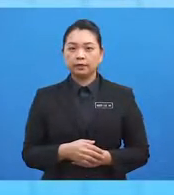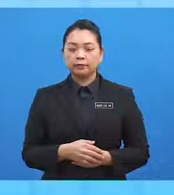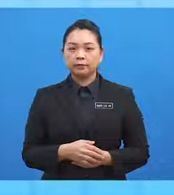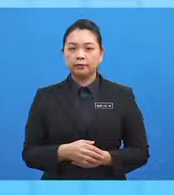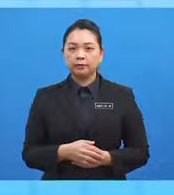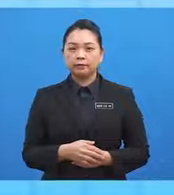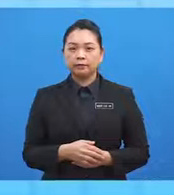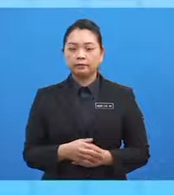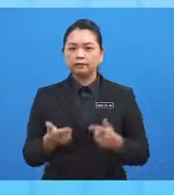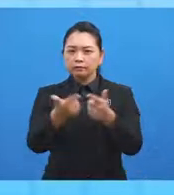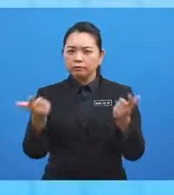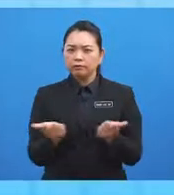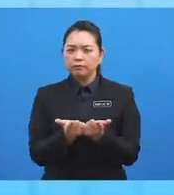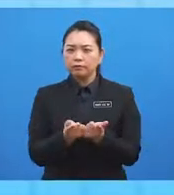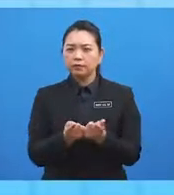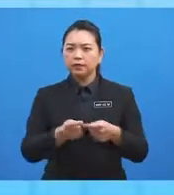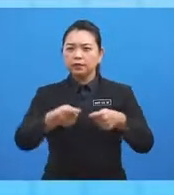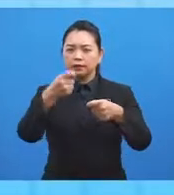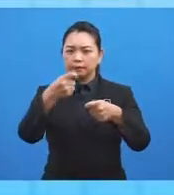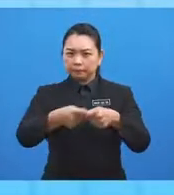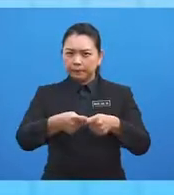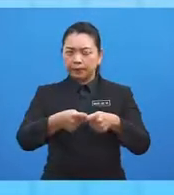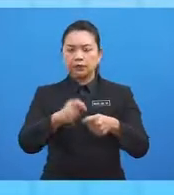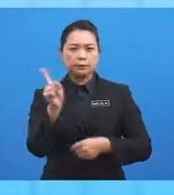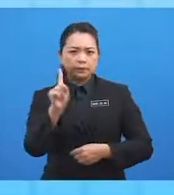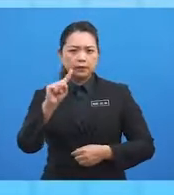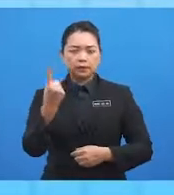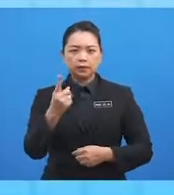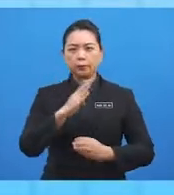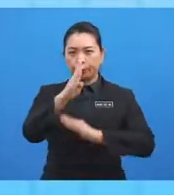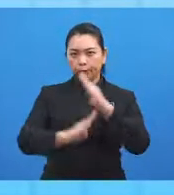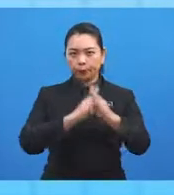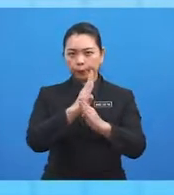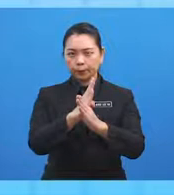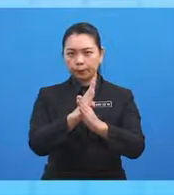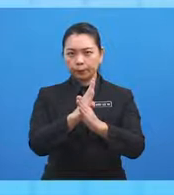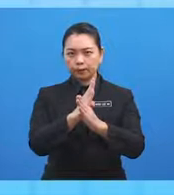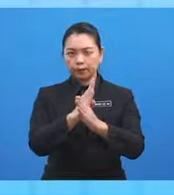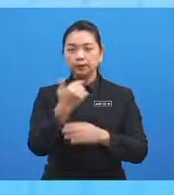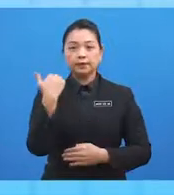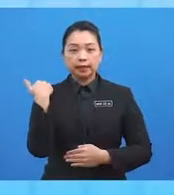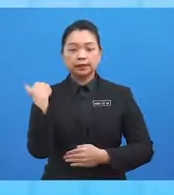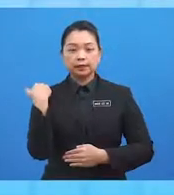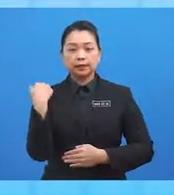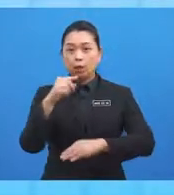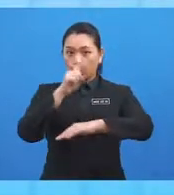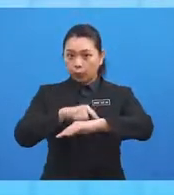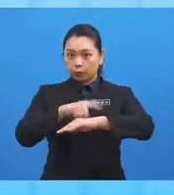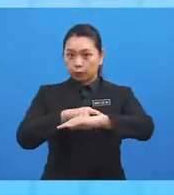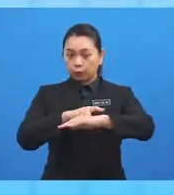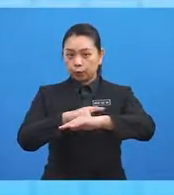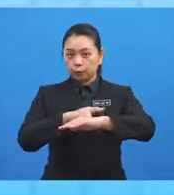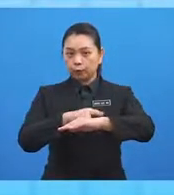tepat di mana saja di permukaan bumi dan mendapatkan waktu semasa di lokasi